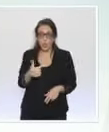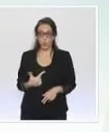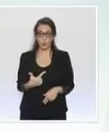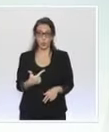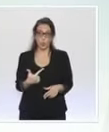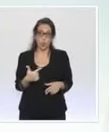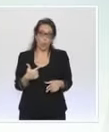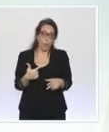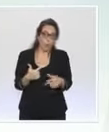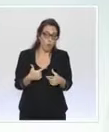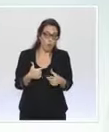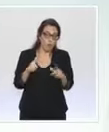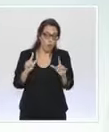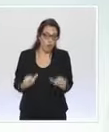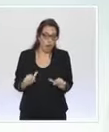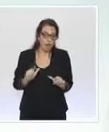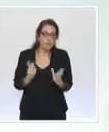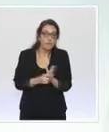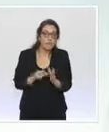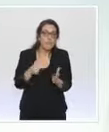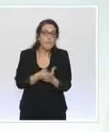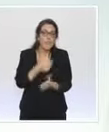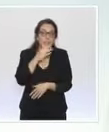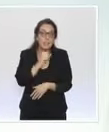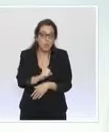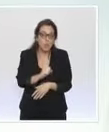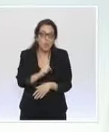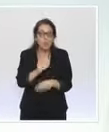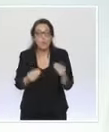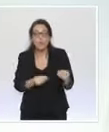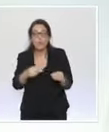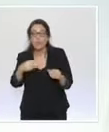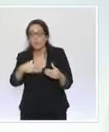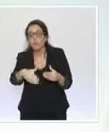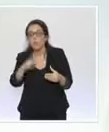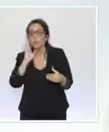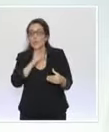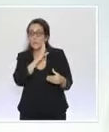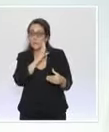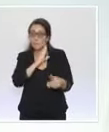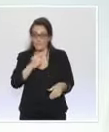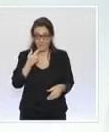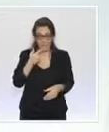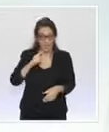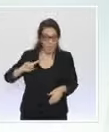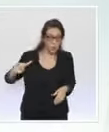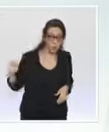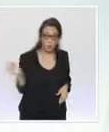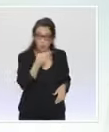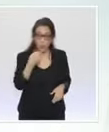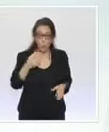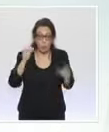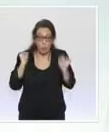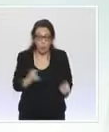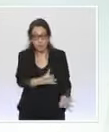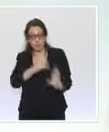derniers jours de décembre, sinon à partir de janvier. Tout le monde ne pourra donc pas se faire vacciner